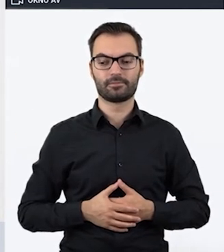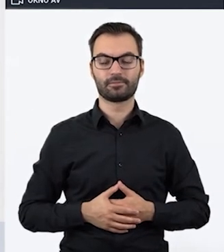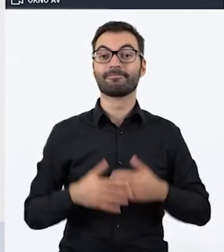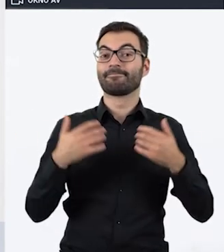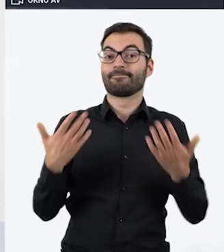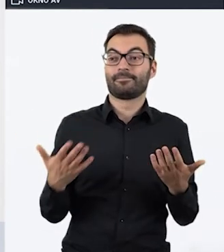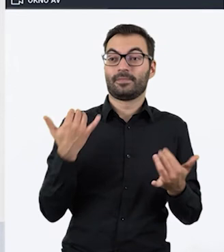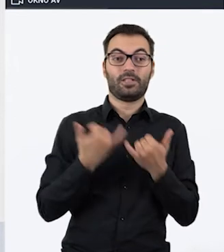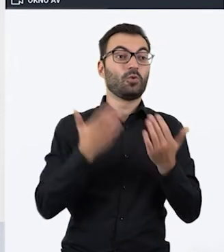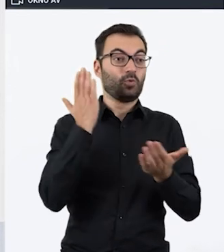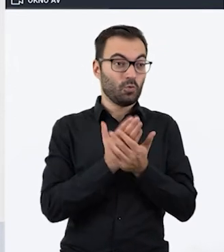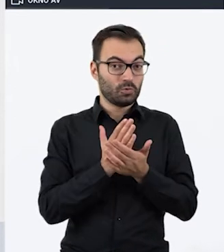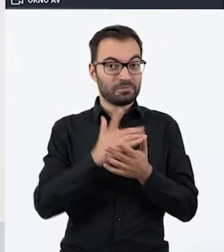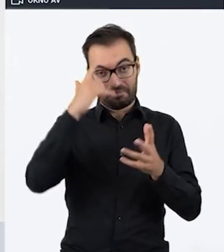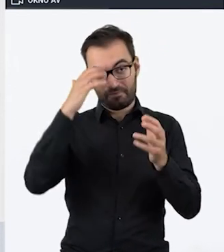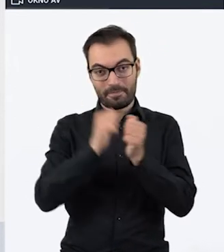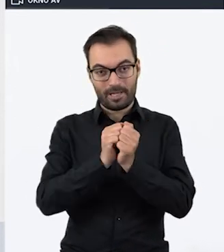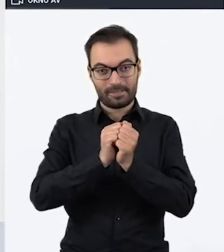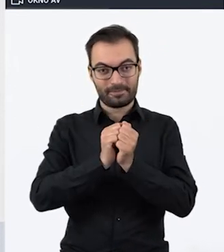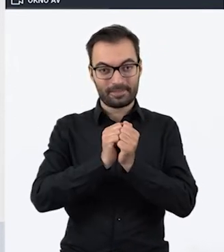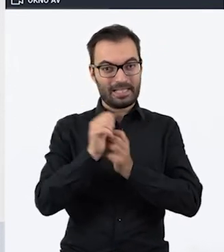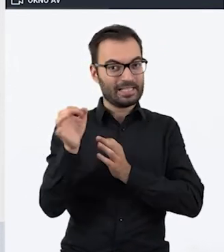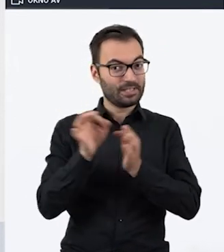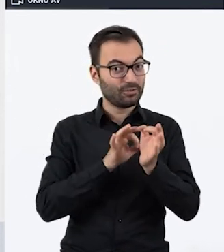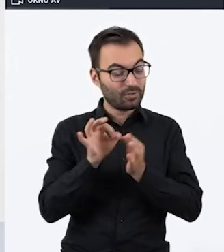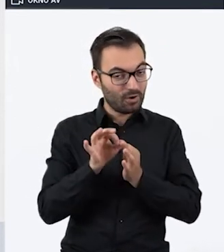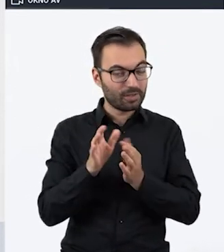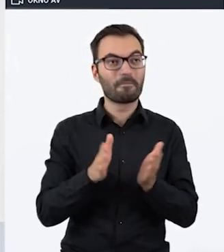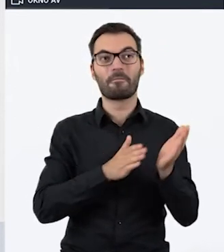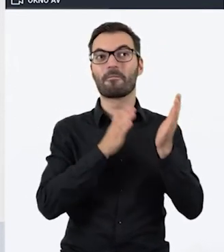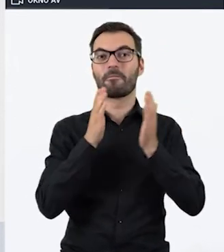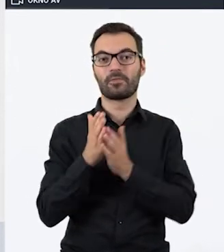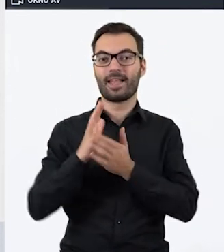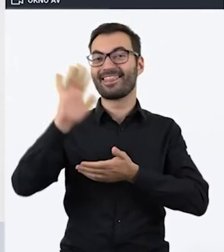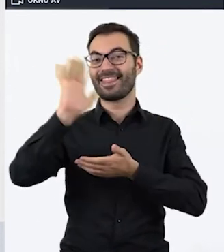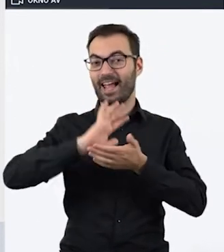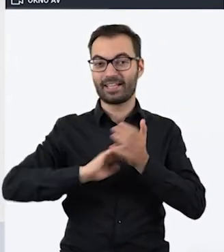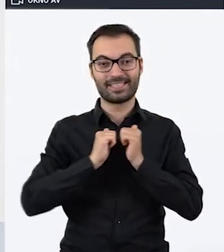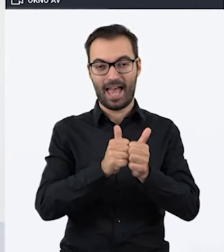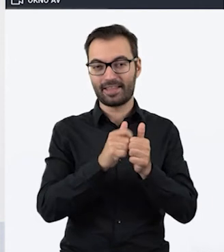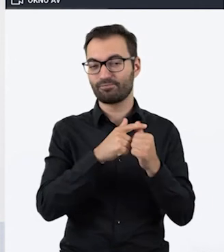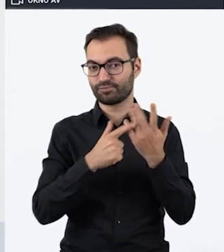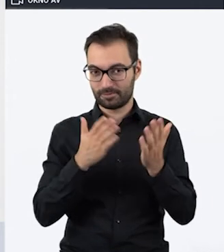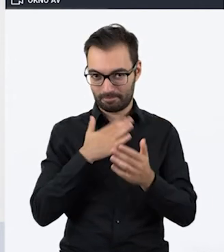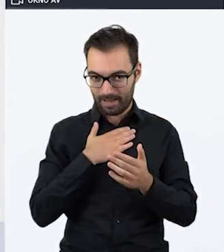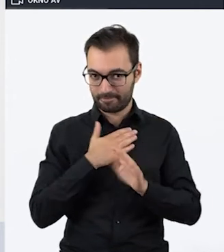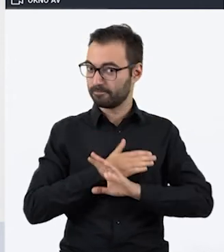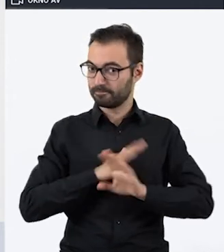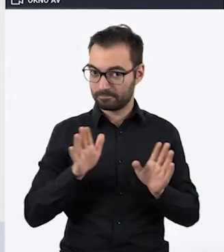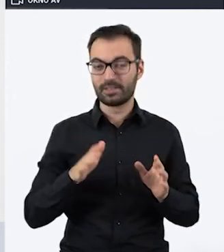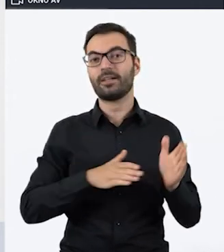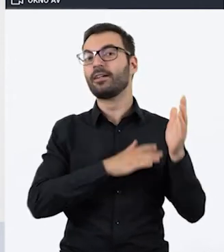Drodzy Państwo, jeżeli mamy już wymyśloną historię, mamy już także wymyślone treści zadań i